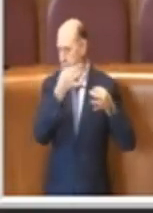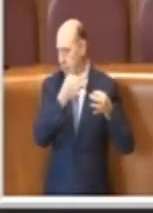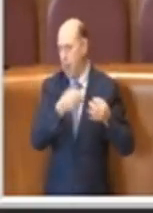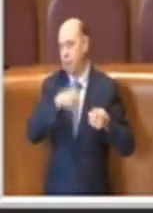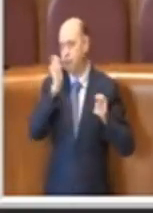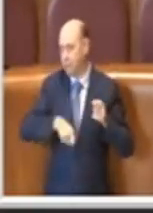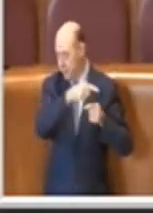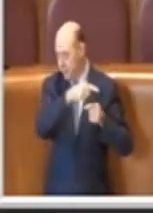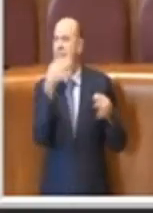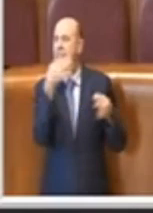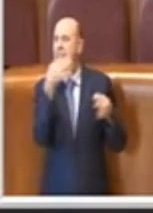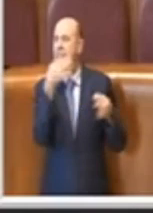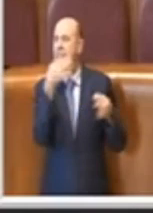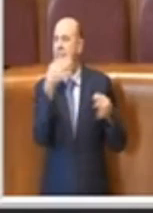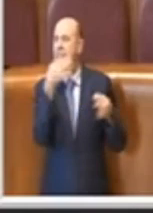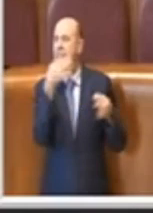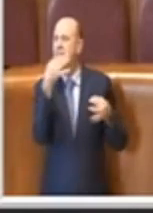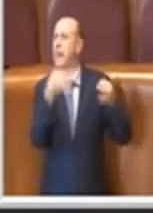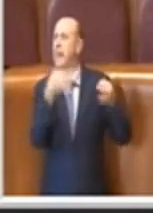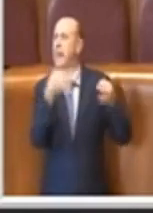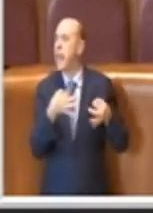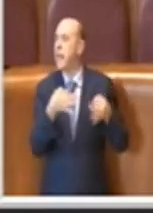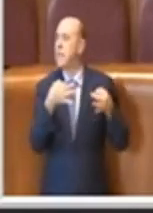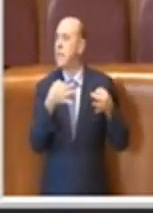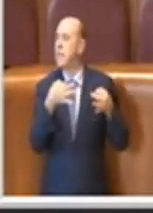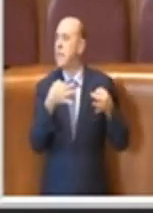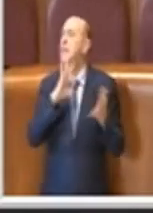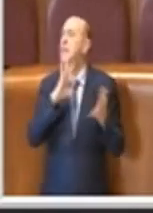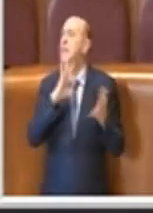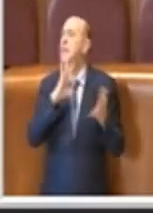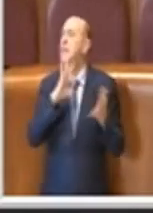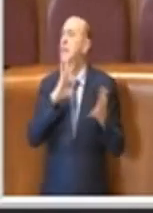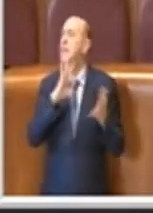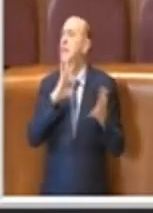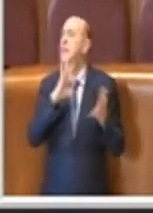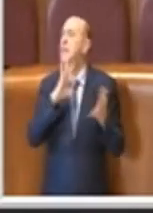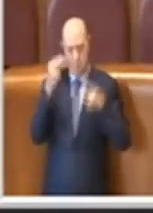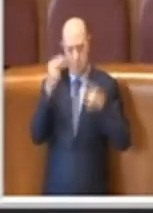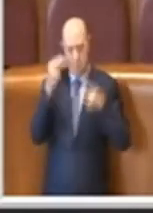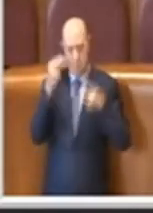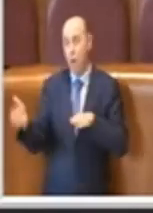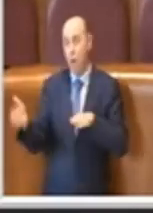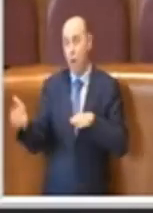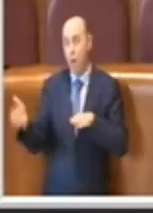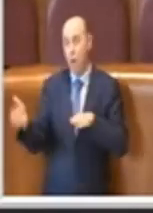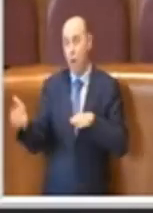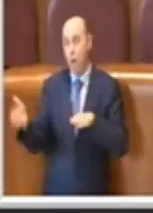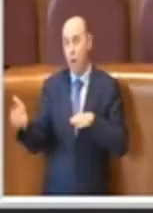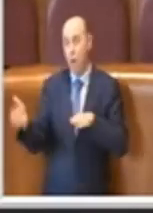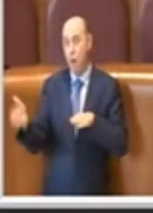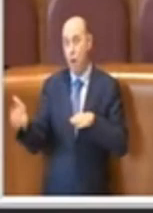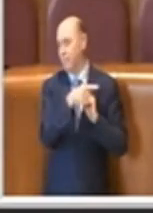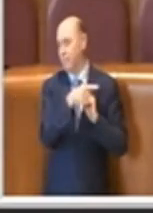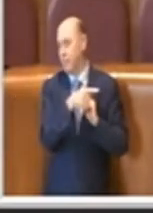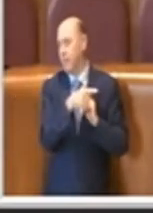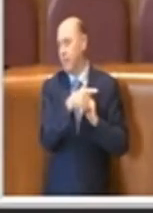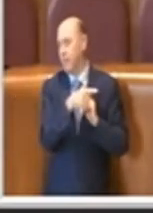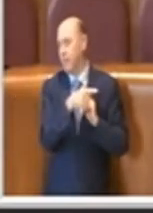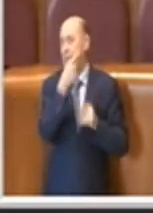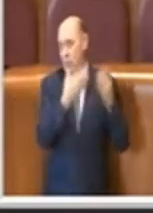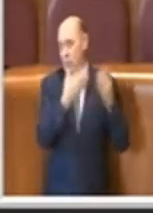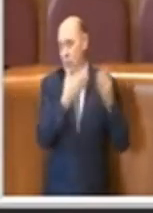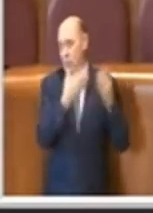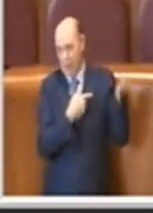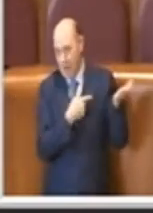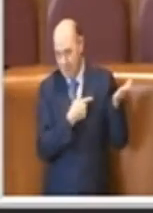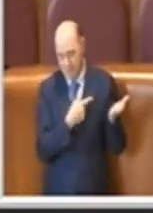modo autonomo la sentenza diventa già debito fuori bilancio, già che viene messa dal giudice.